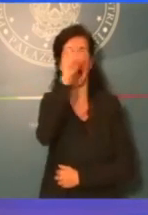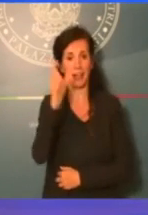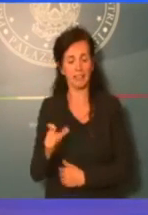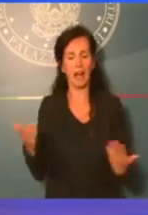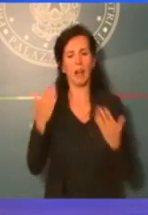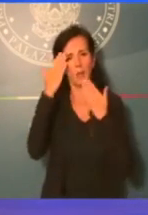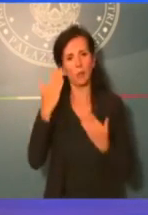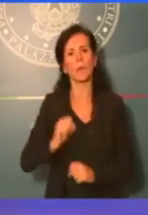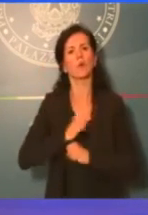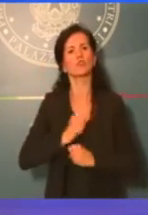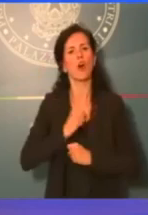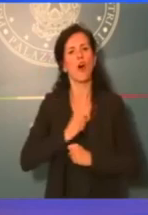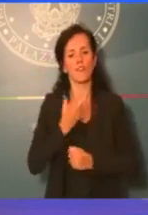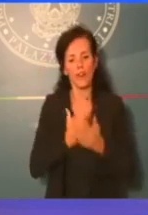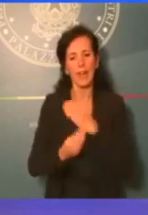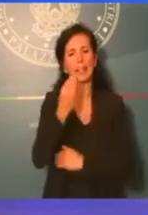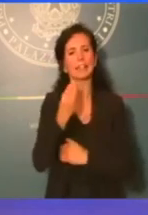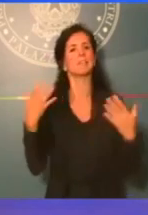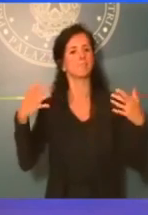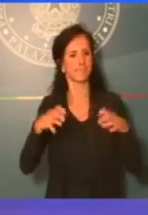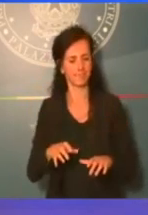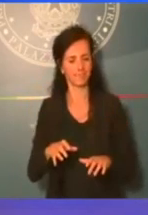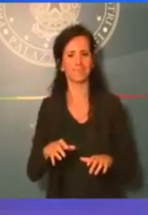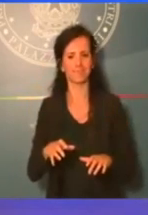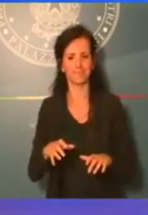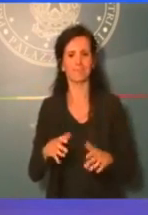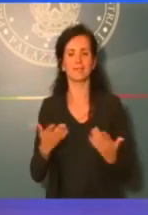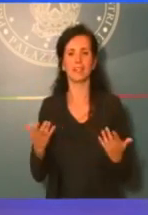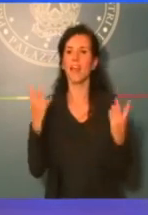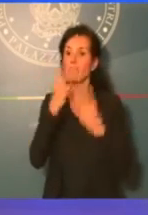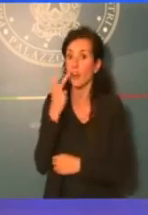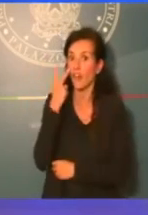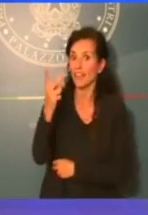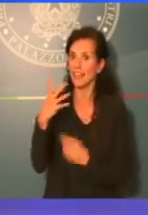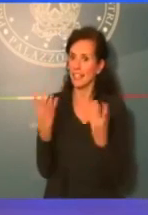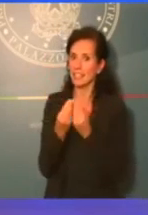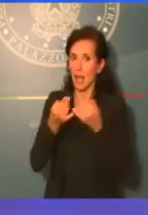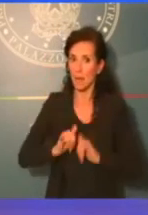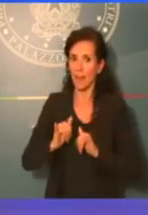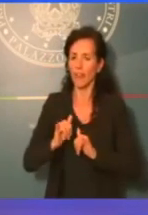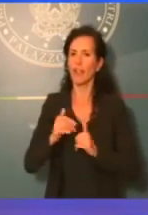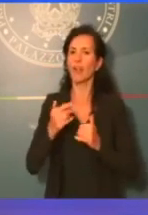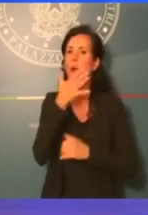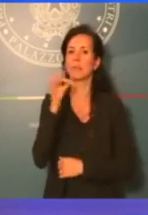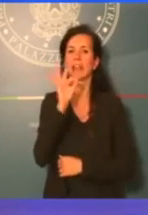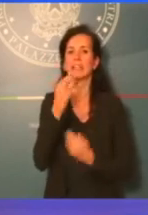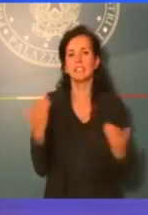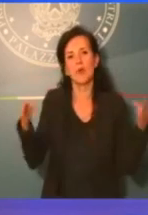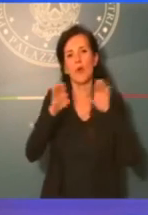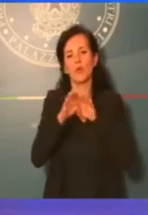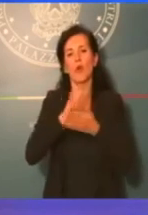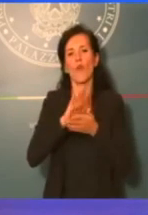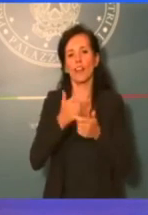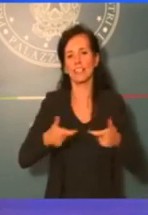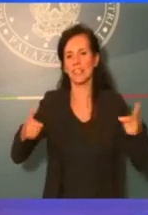bassa natalità, è un fantastico modo per concludere questa conferenza stampa. Assolutamente non ti scusare,